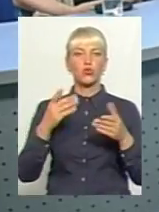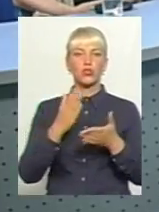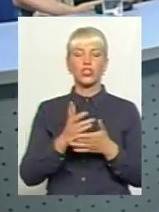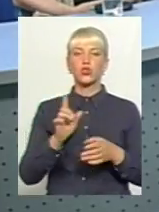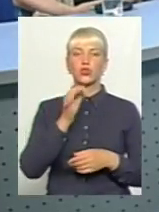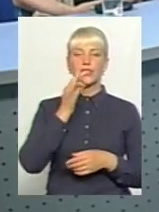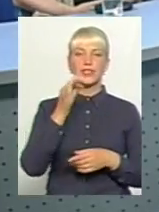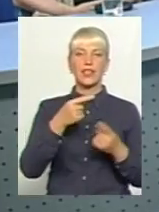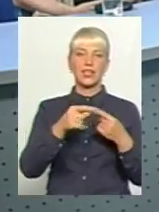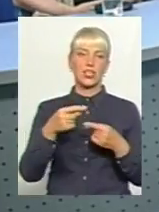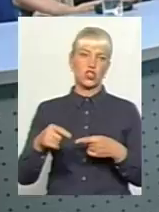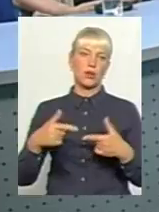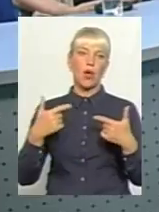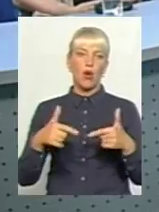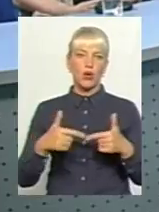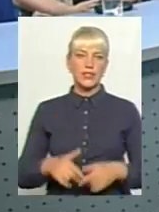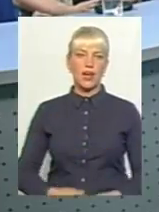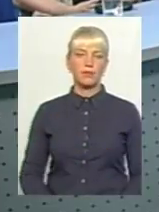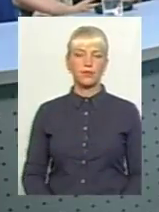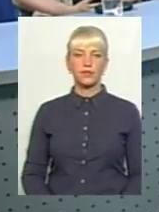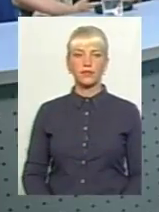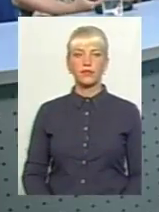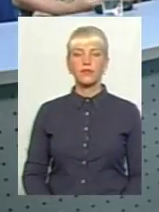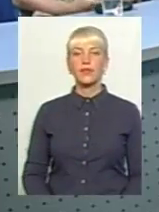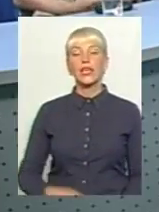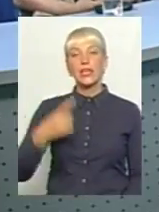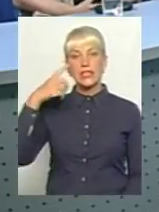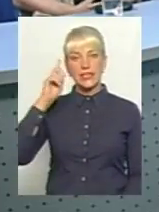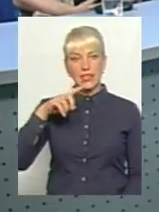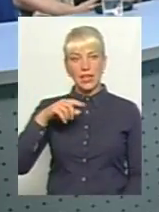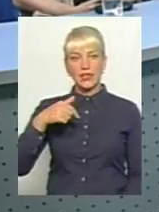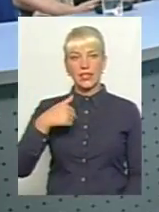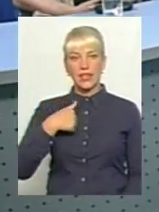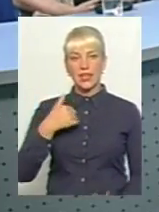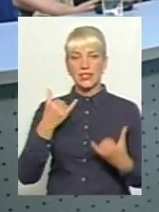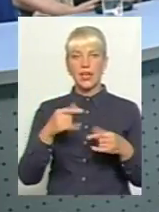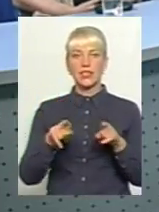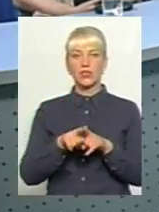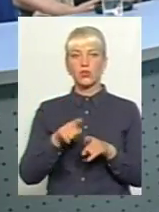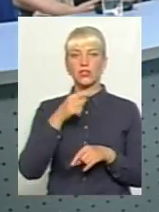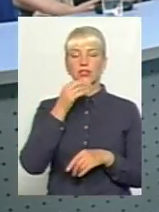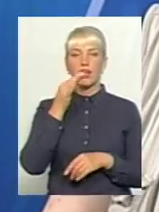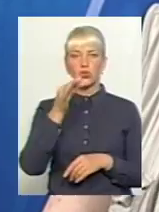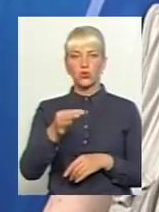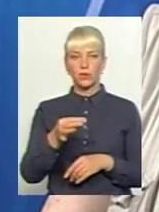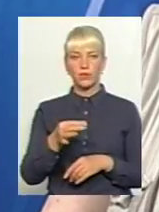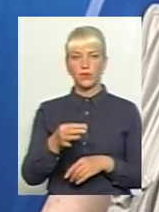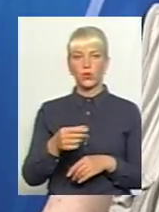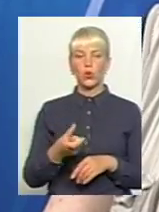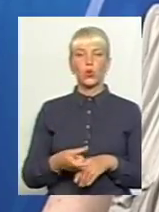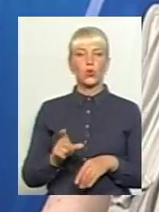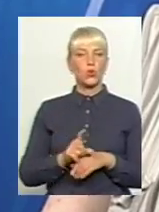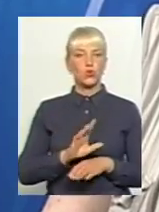сказати і іншим гостям. Пане Євгене, вам слово. Знаєте, я зараз скажу таку, мабуть, дуже